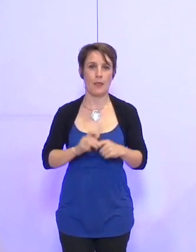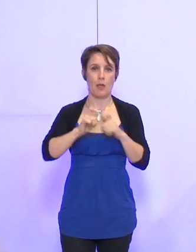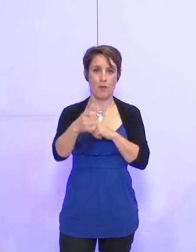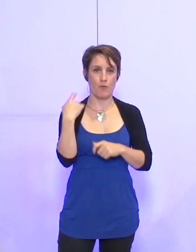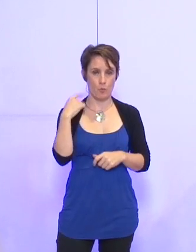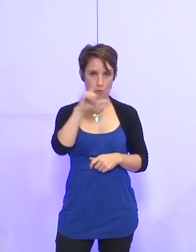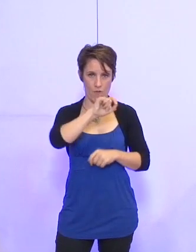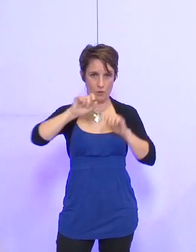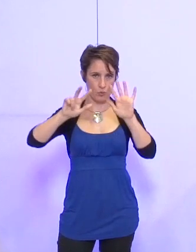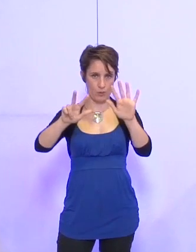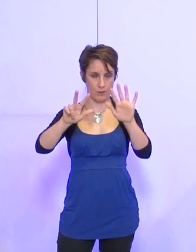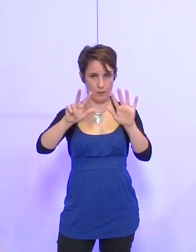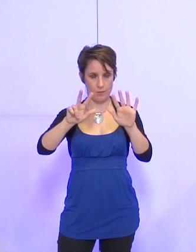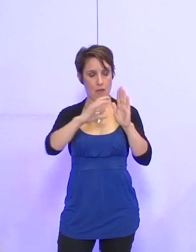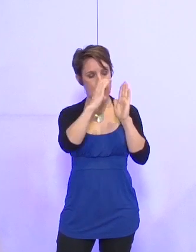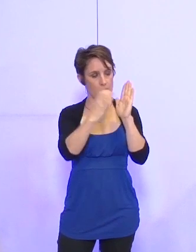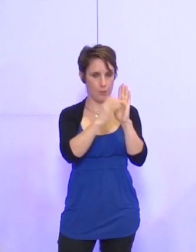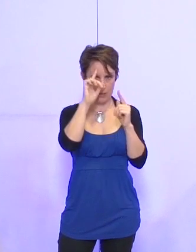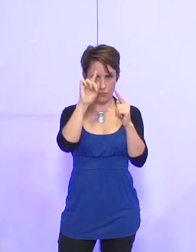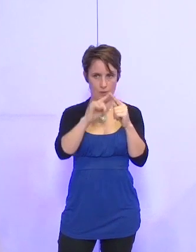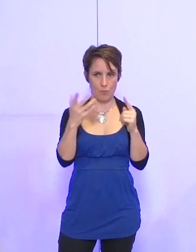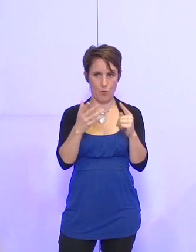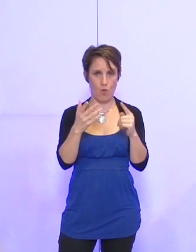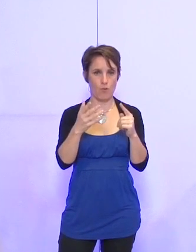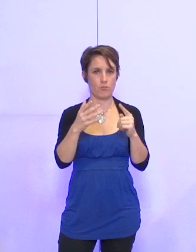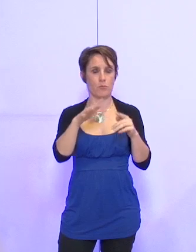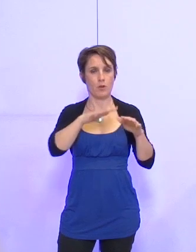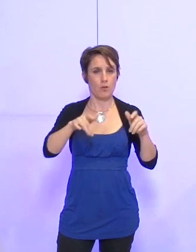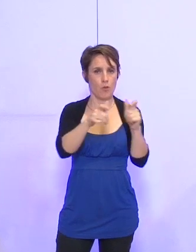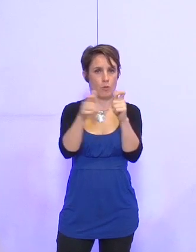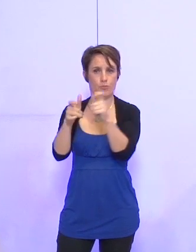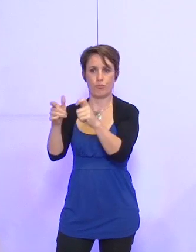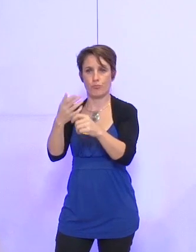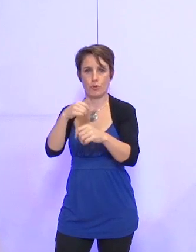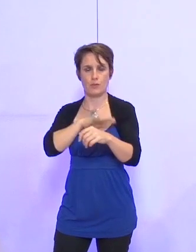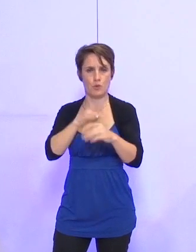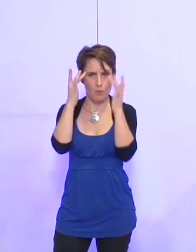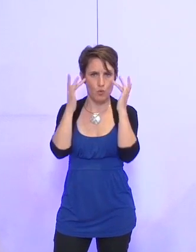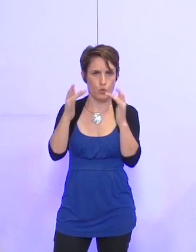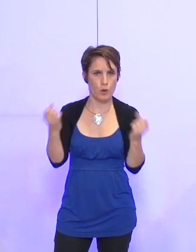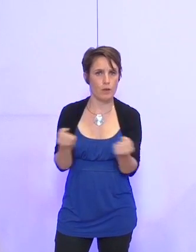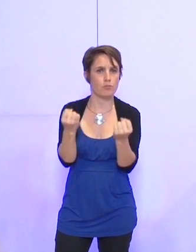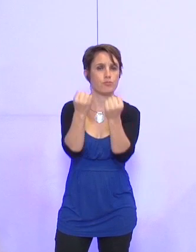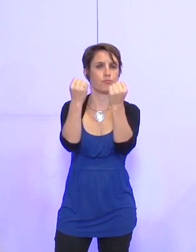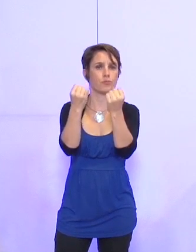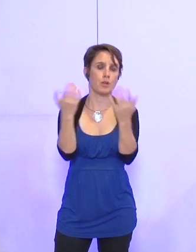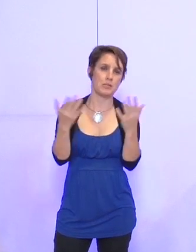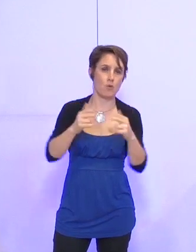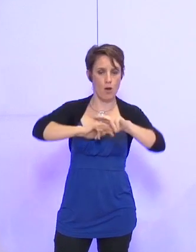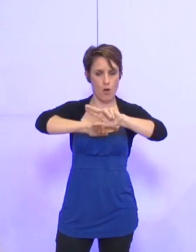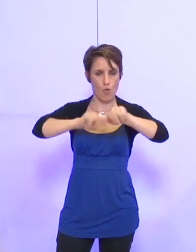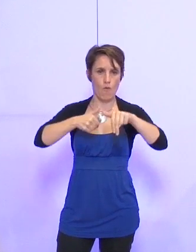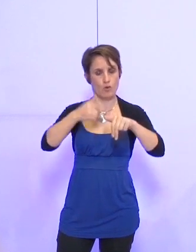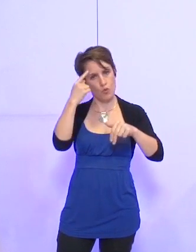porte sur le soutien aux opérateurs du secteur culturel, des conventions de mise à disposition de locaux, des adenants